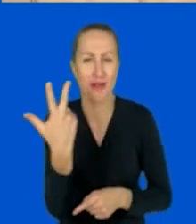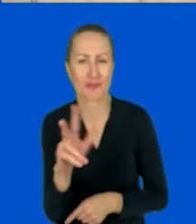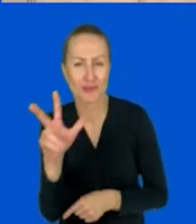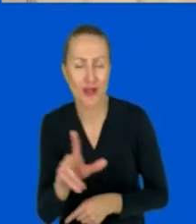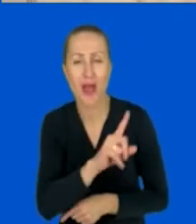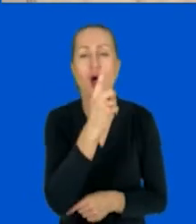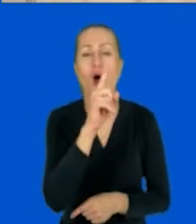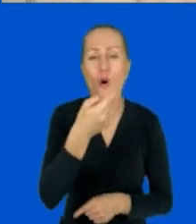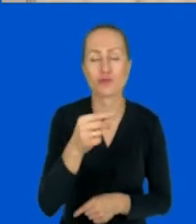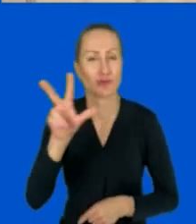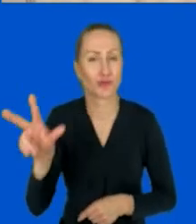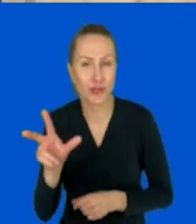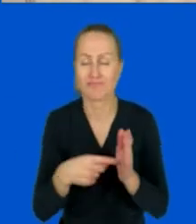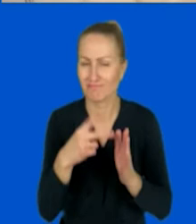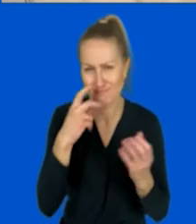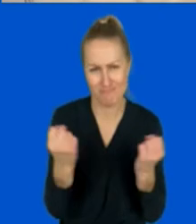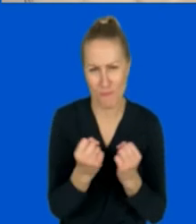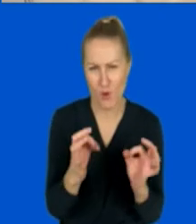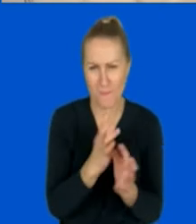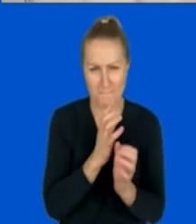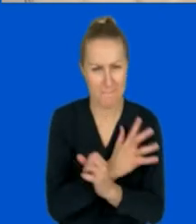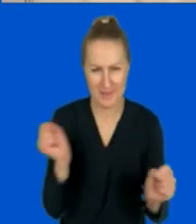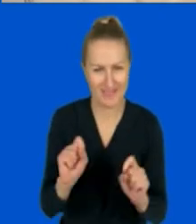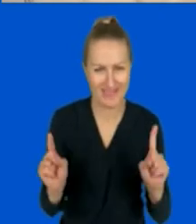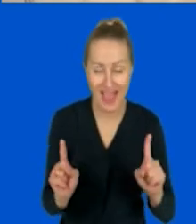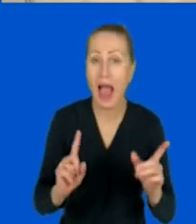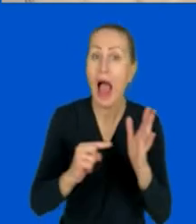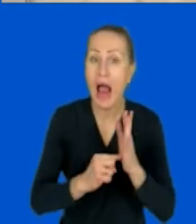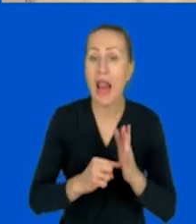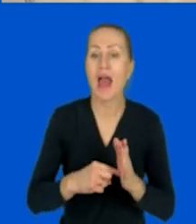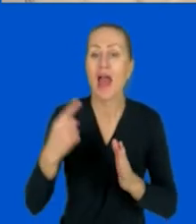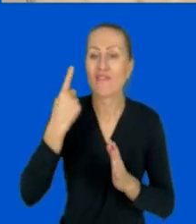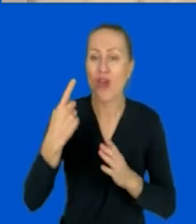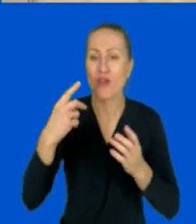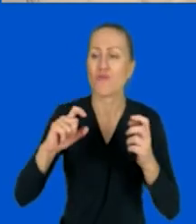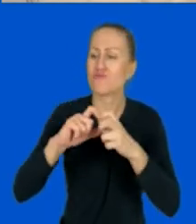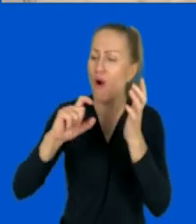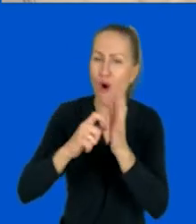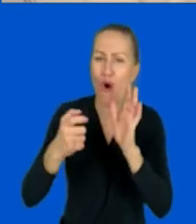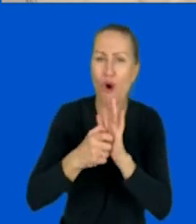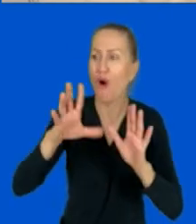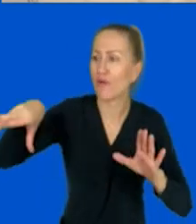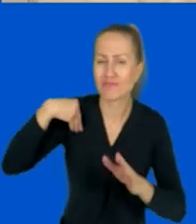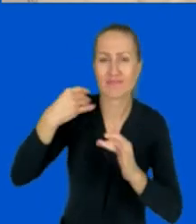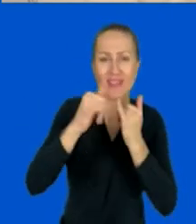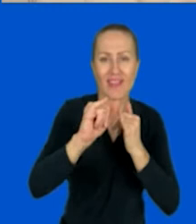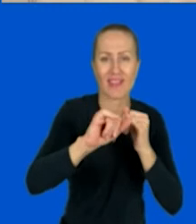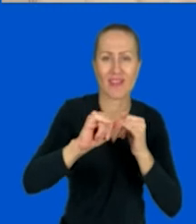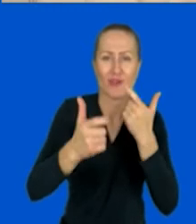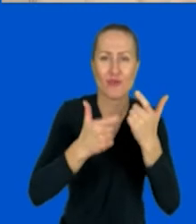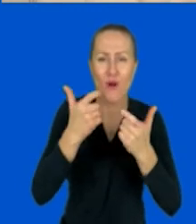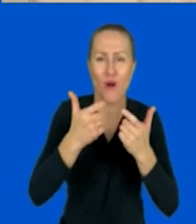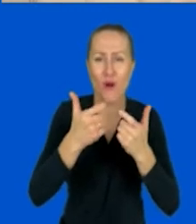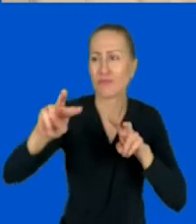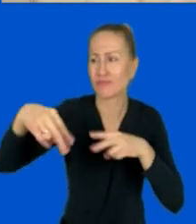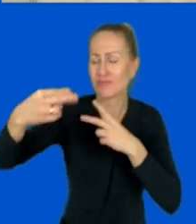Choć uważam, że bycie w jednym pokoju połączonym z innymi uczestnikami przez tyle czasu